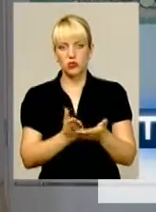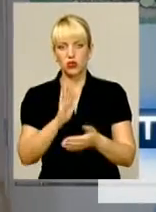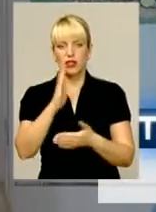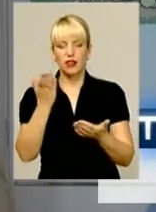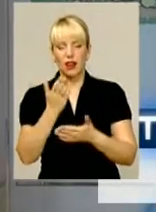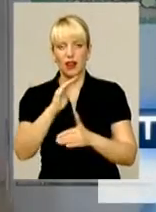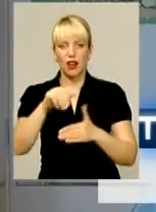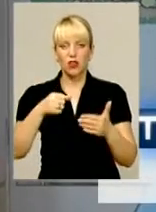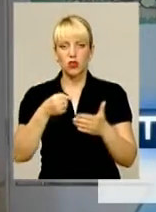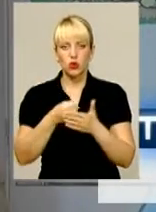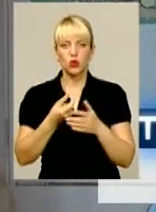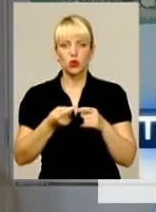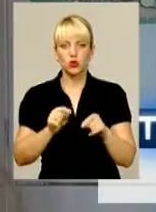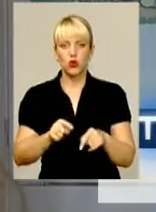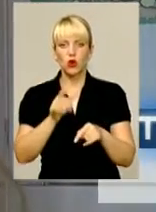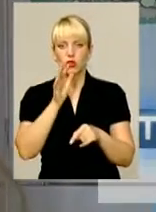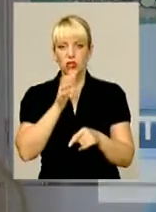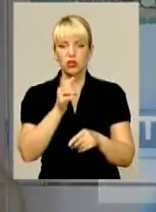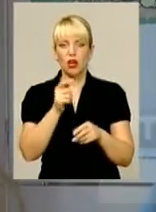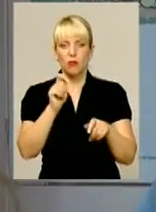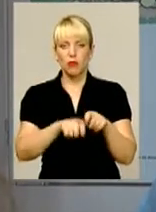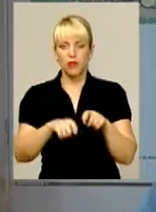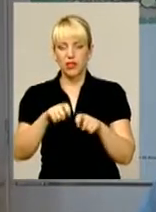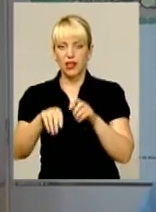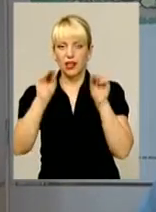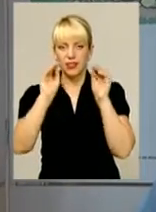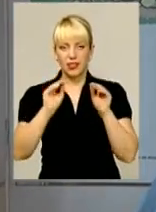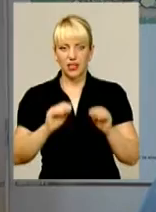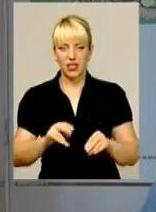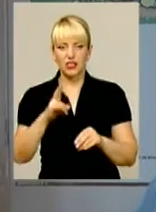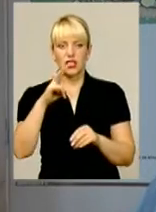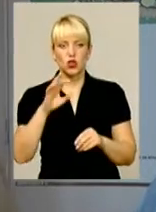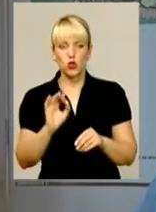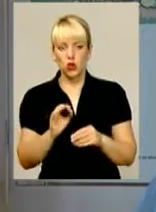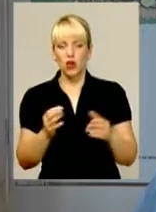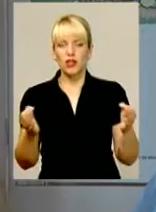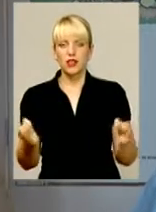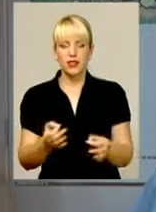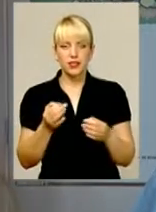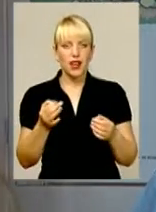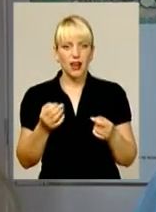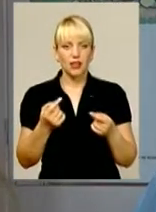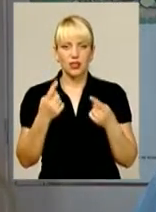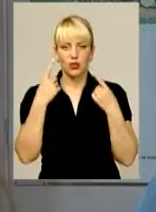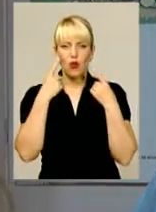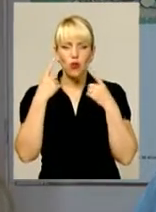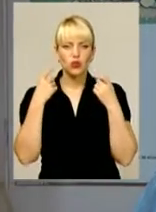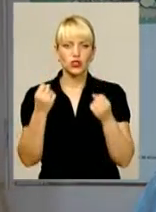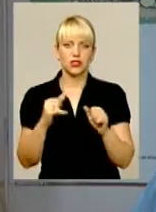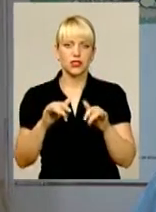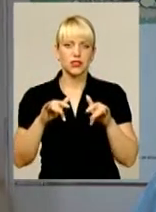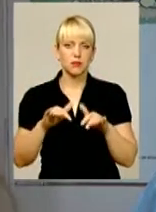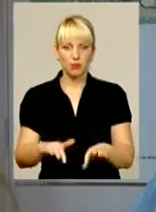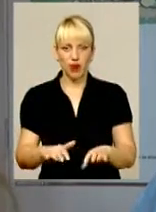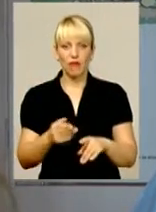перевіряла паперові декларації, але, на жаль, фактично жодних якихось гучних справ у